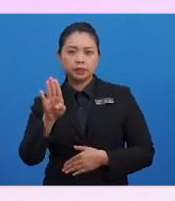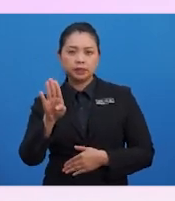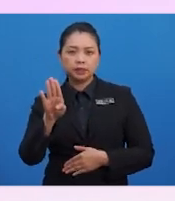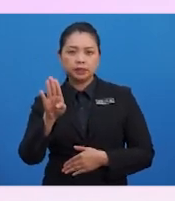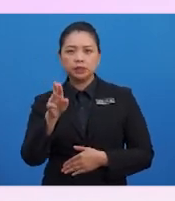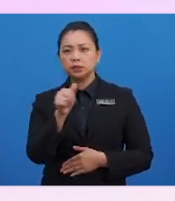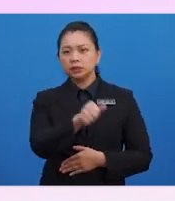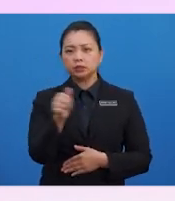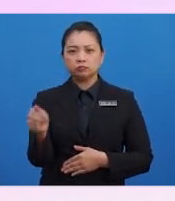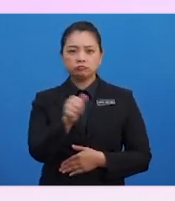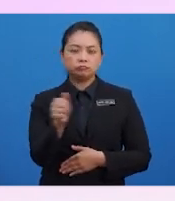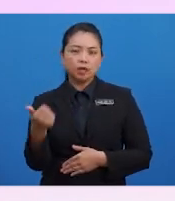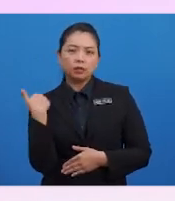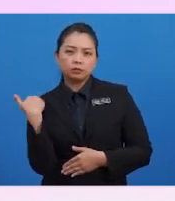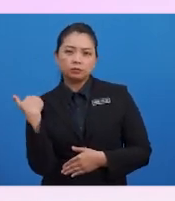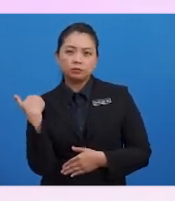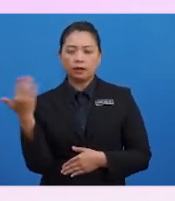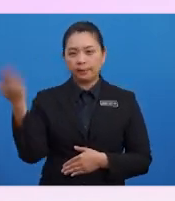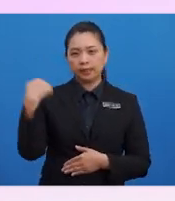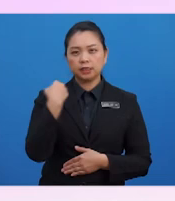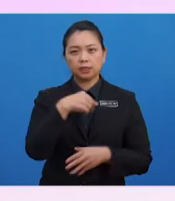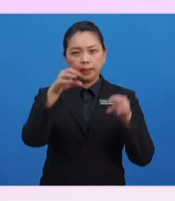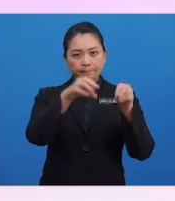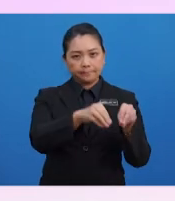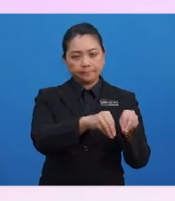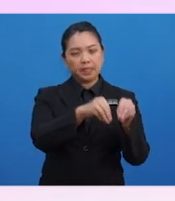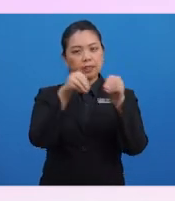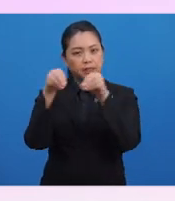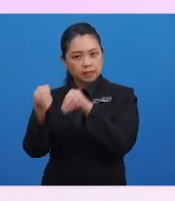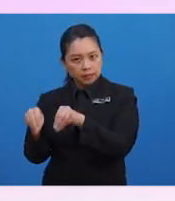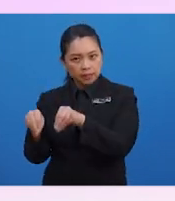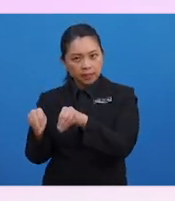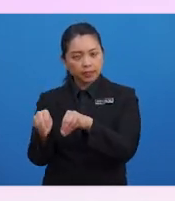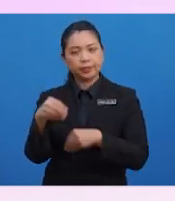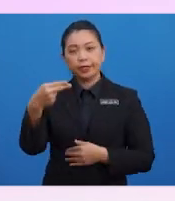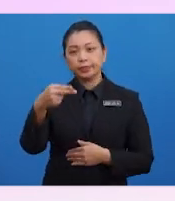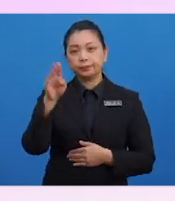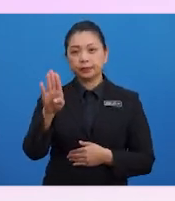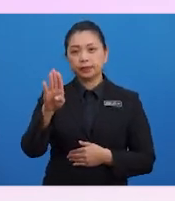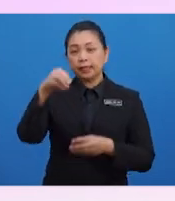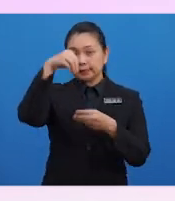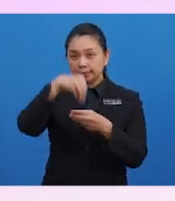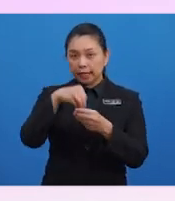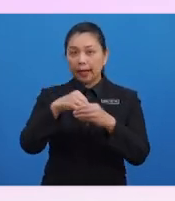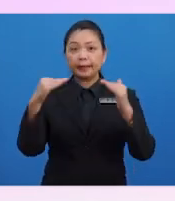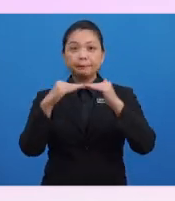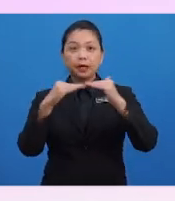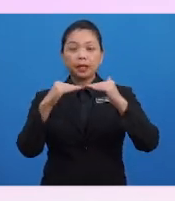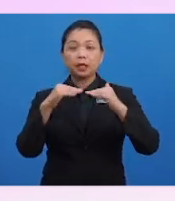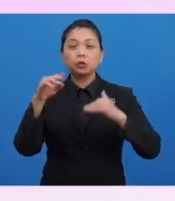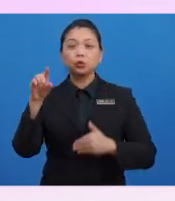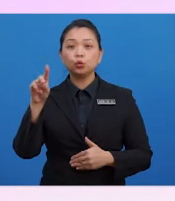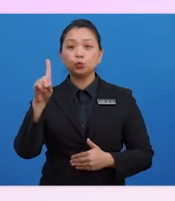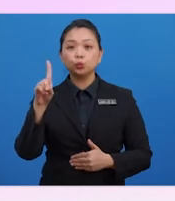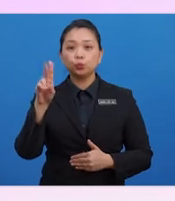Mari kita pindahkan baki-baki HB tersebut ke dalam imbangan duga